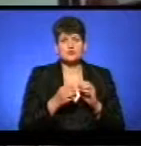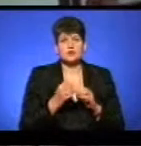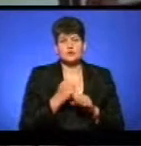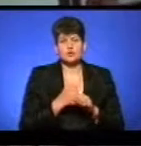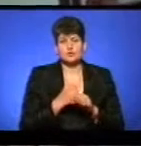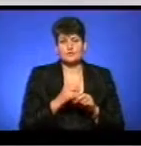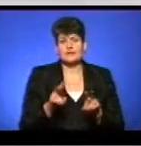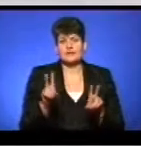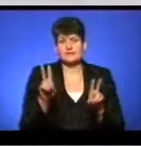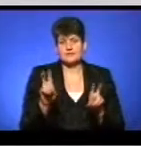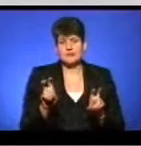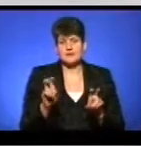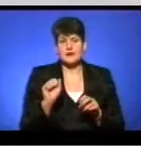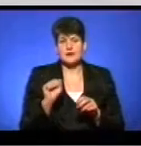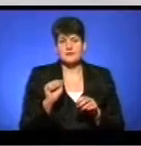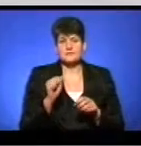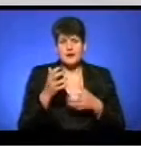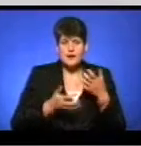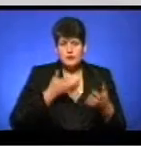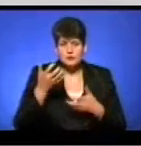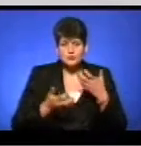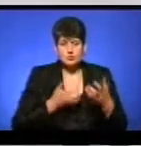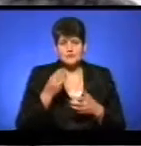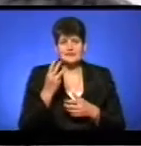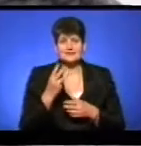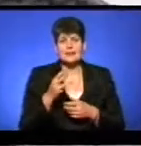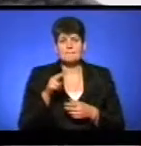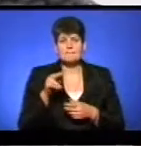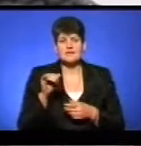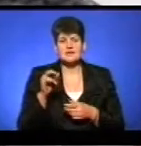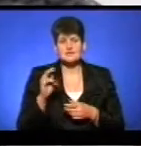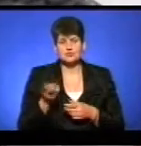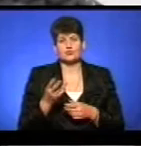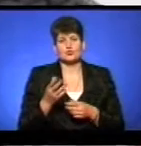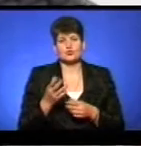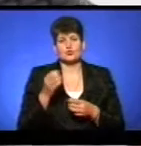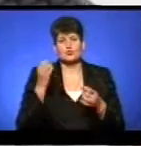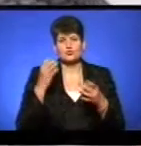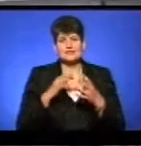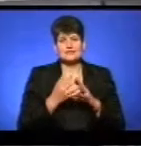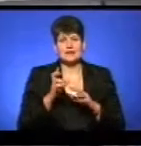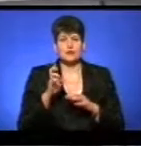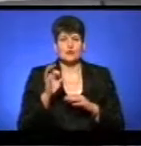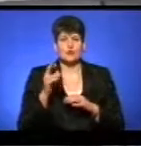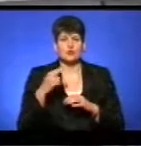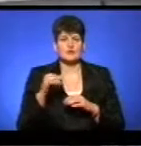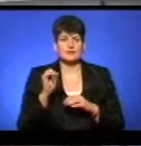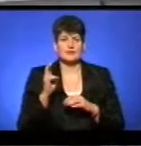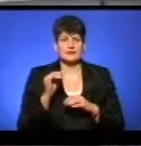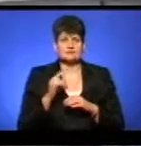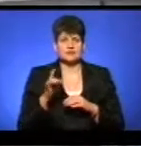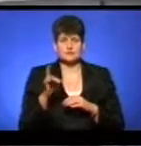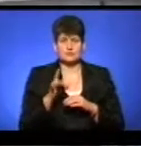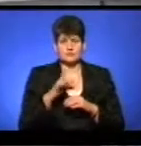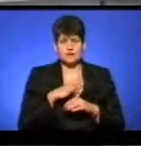роботи над темою археологічні розкопки трипільської культури у селі Будакі з Барайського району. Мені вдалося дослідити,